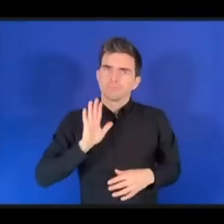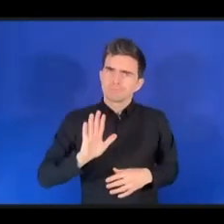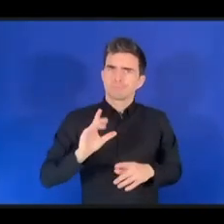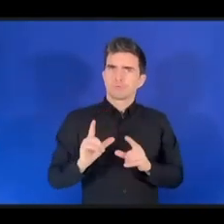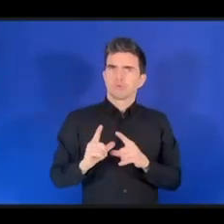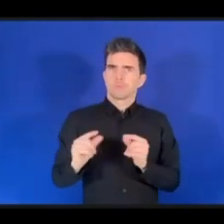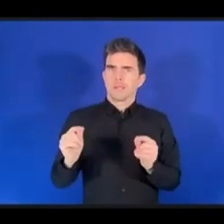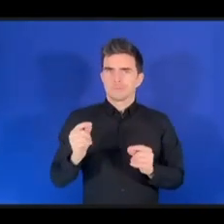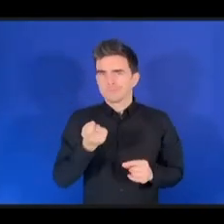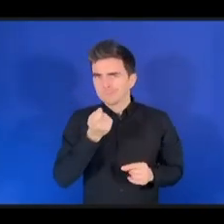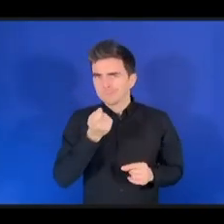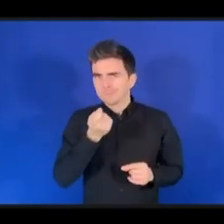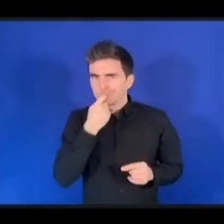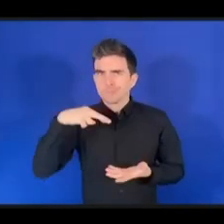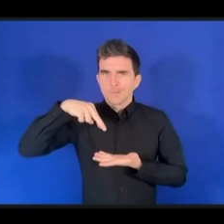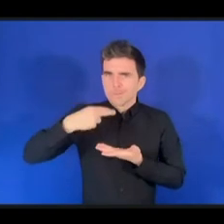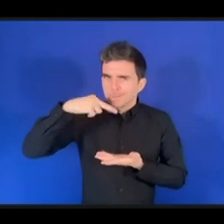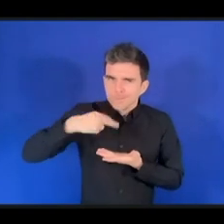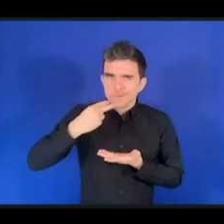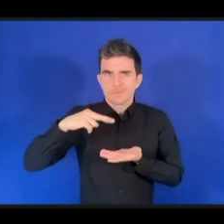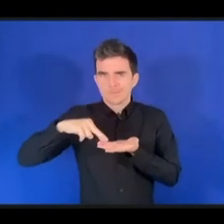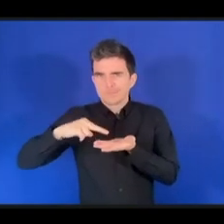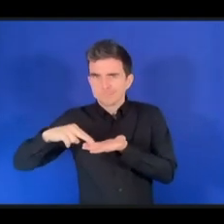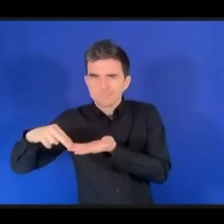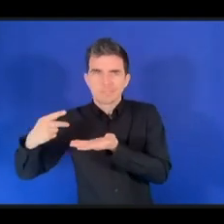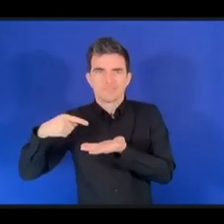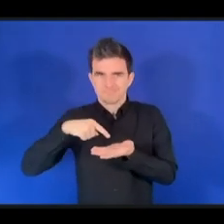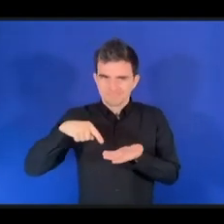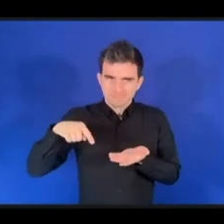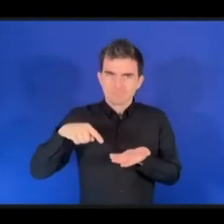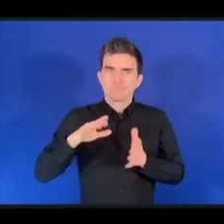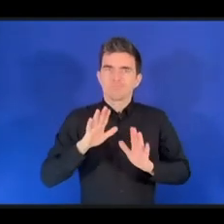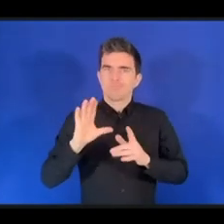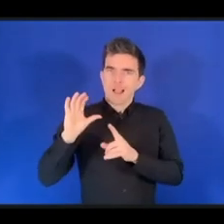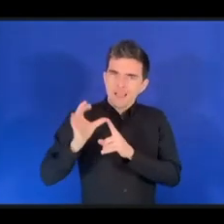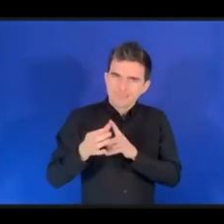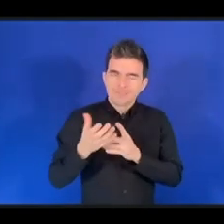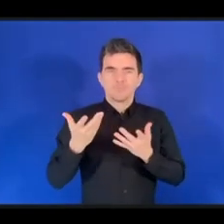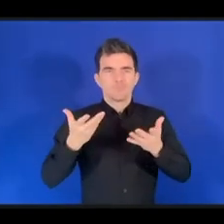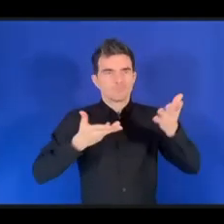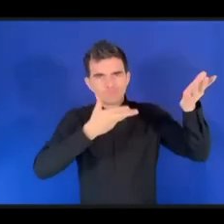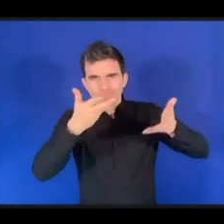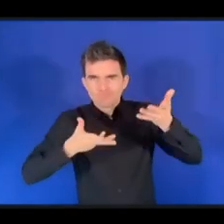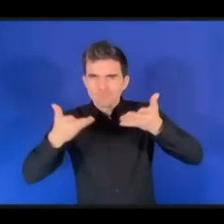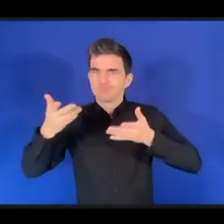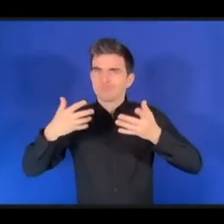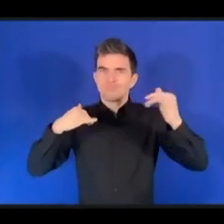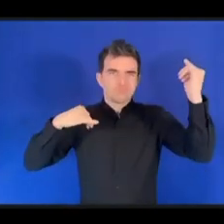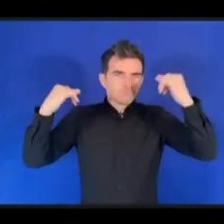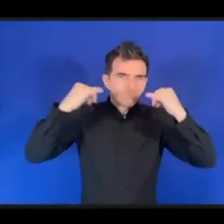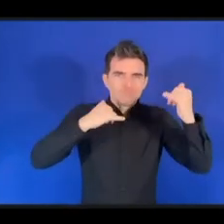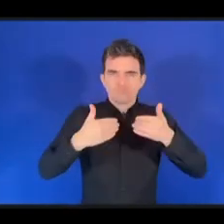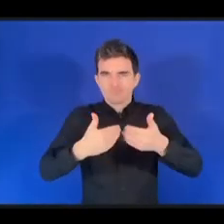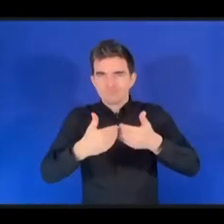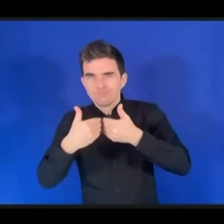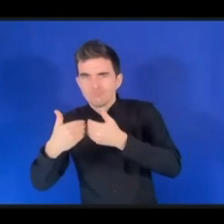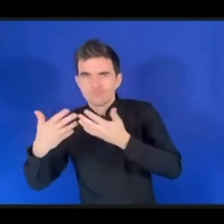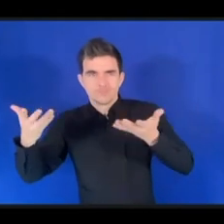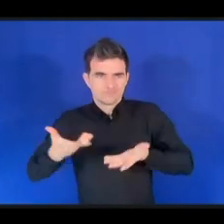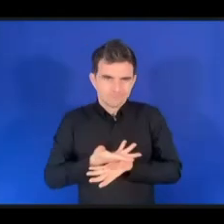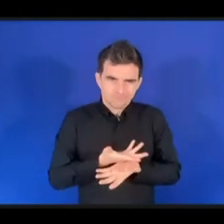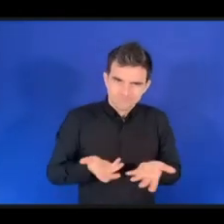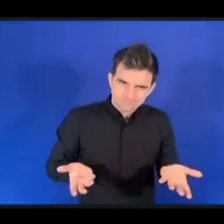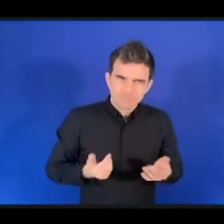официально назвать столицей культуры. И мы здесь видим